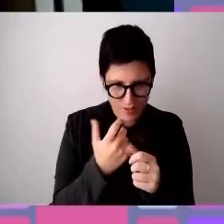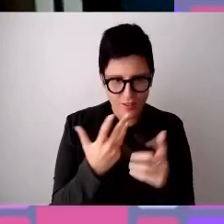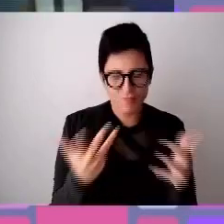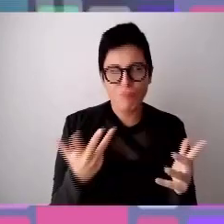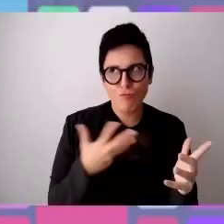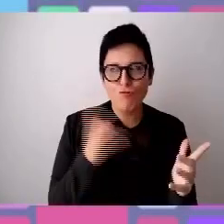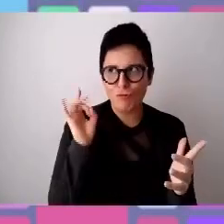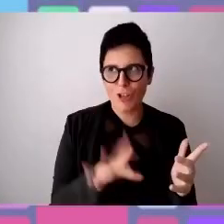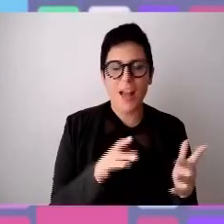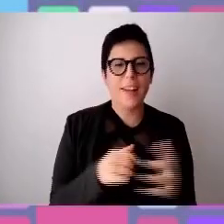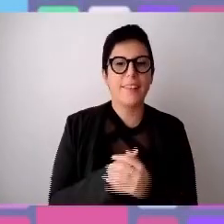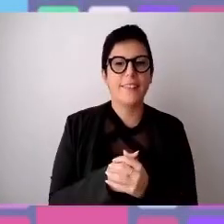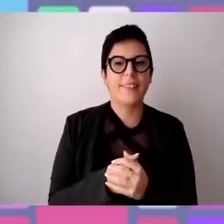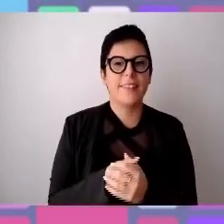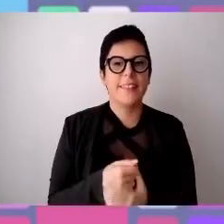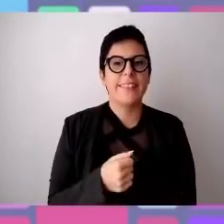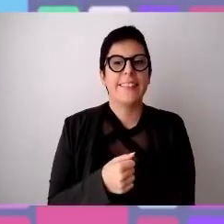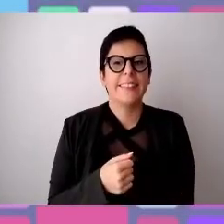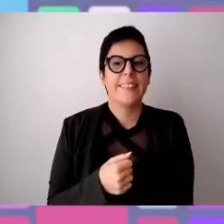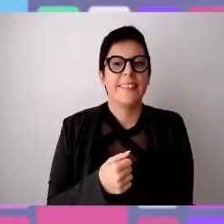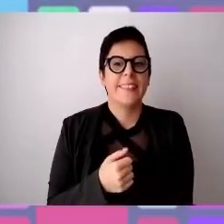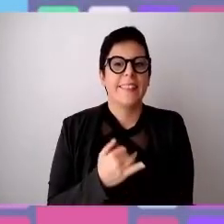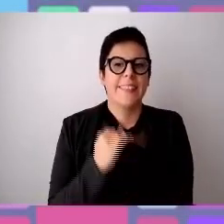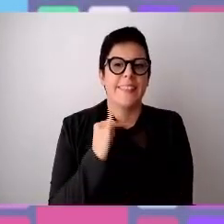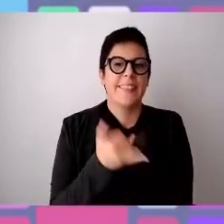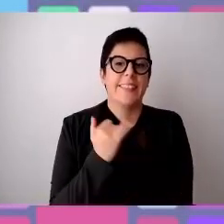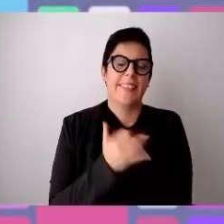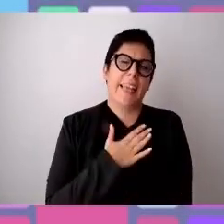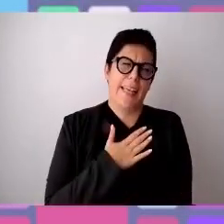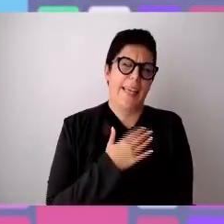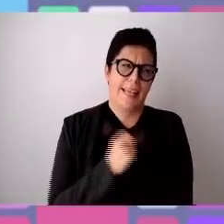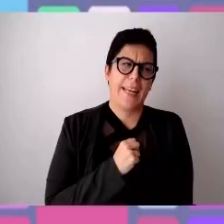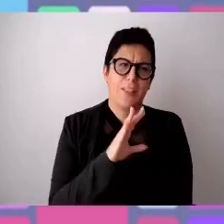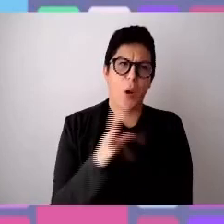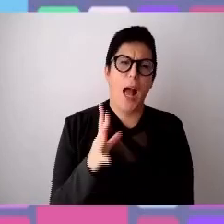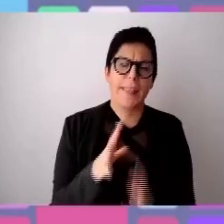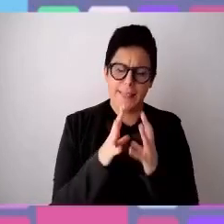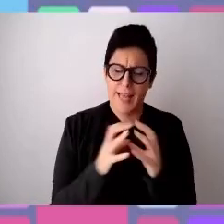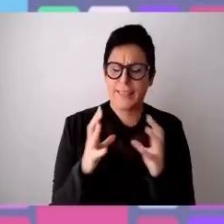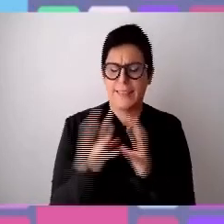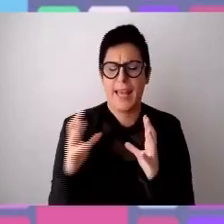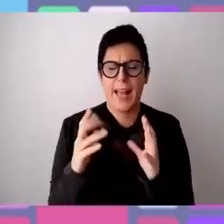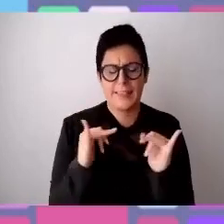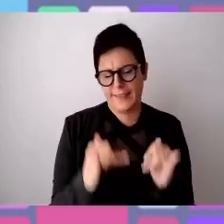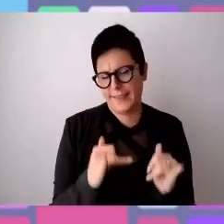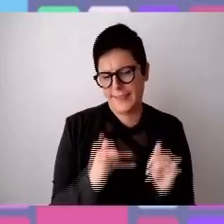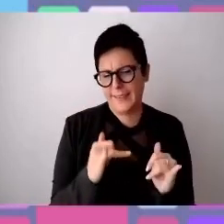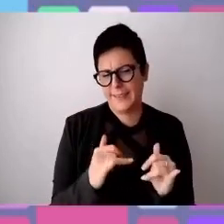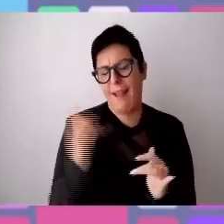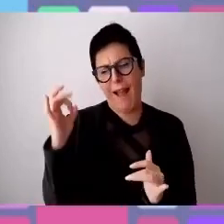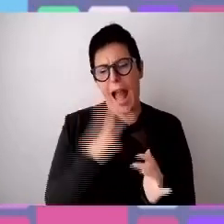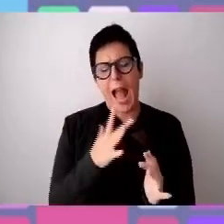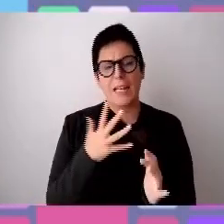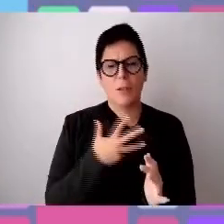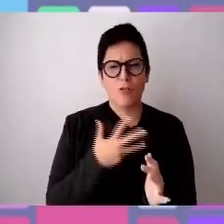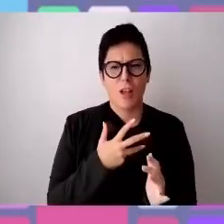Sì, come credo in molte altre organizzazioni, onestamente. Quindi, credo che in questo ci siano molte,